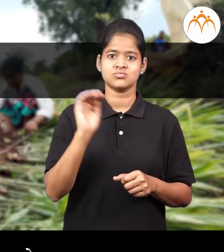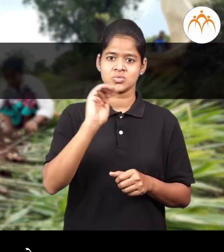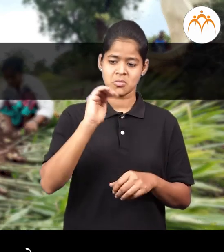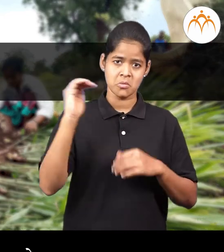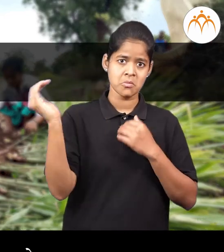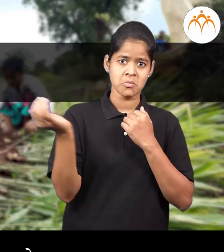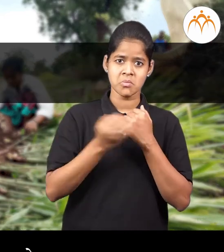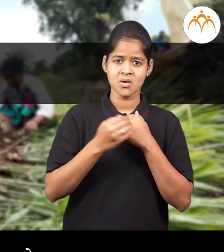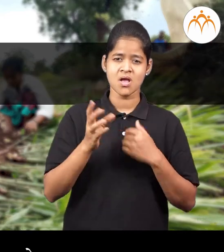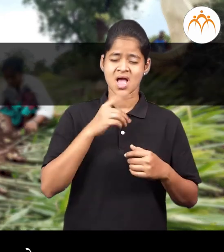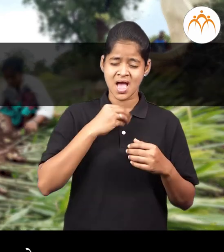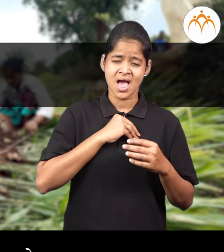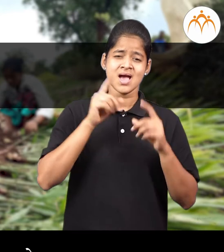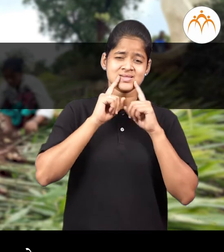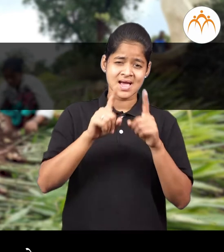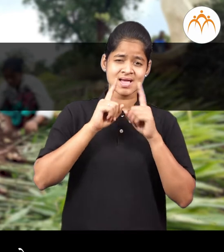आरडावरोडा केला